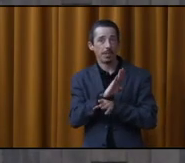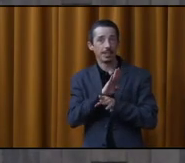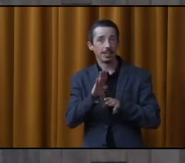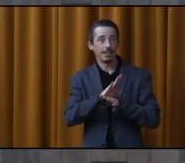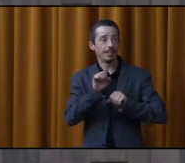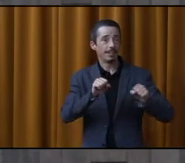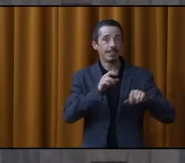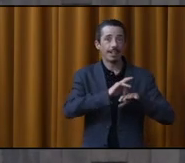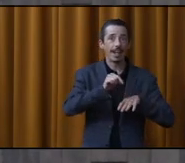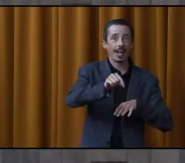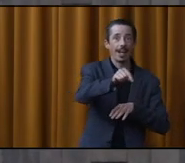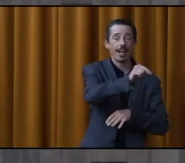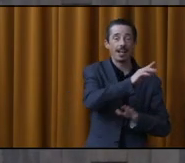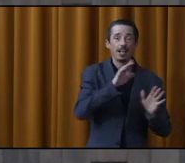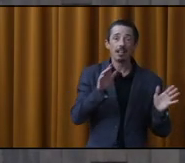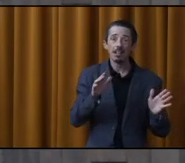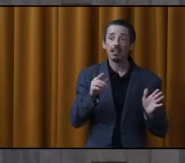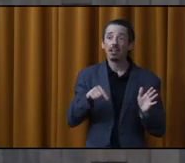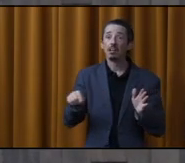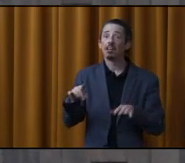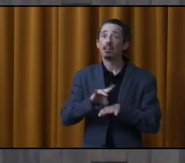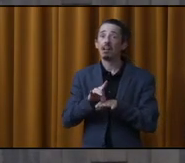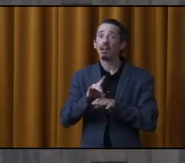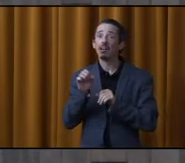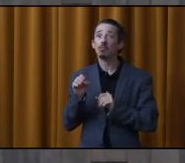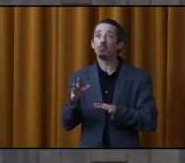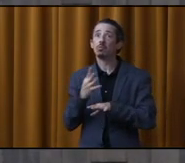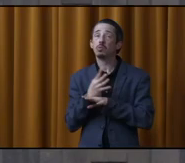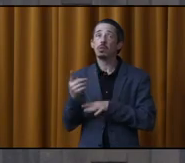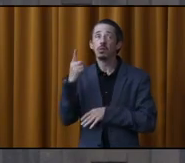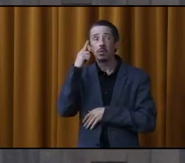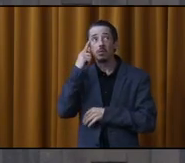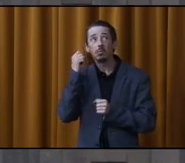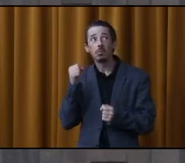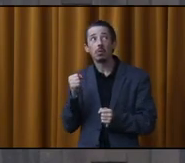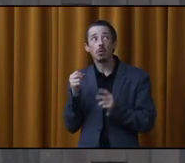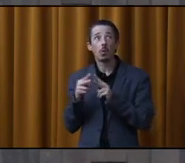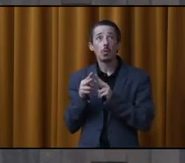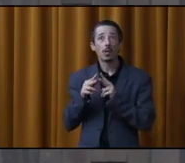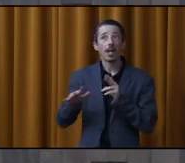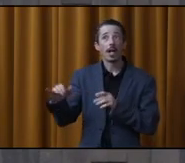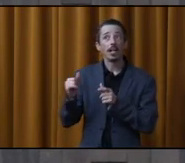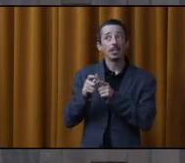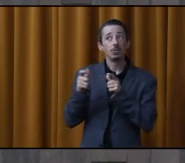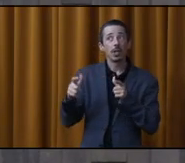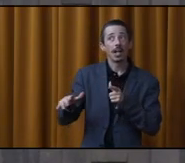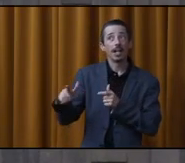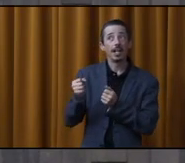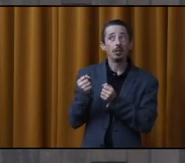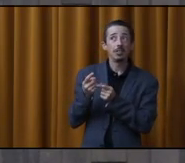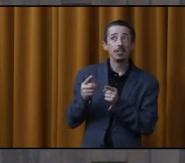On va essayer de voir, mais un de ceux des terrains vacants que j'identifie et que je connais dans le parc industriel,